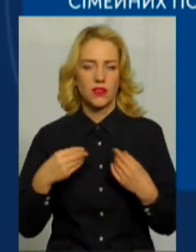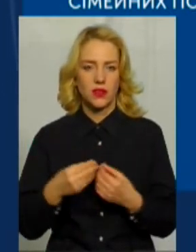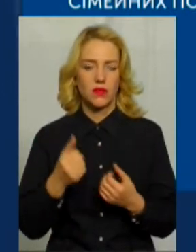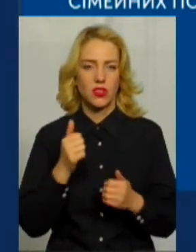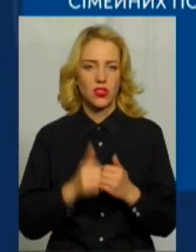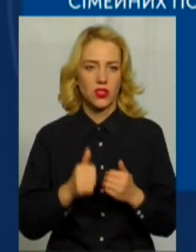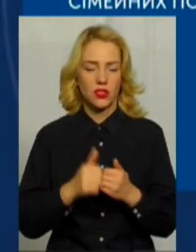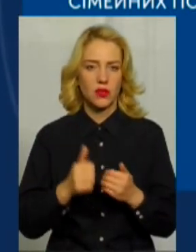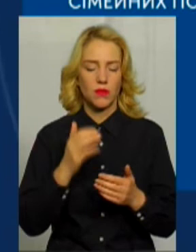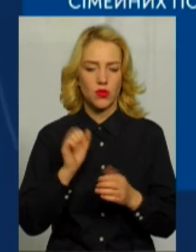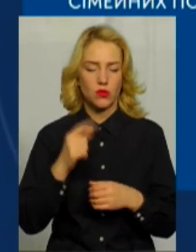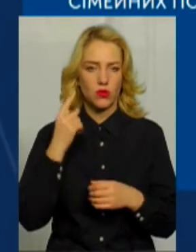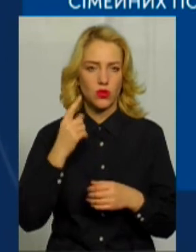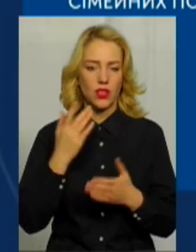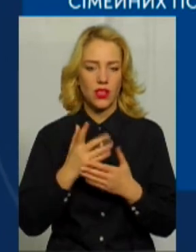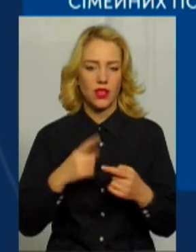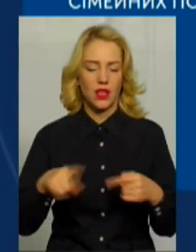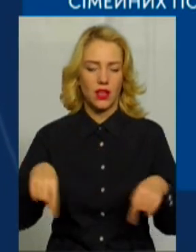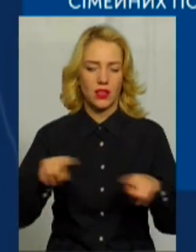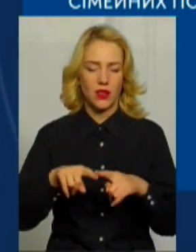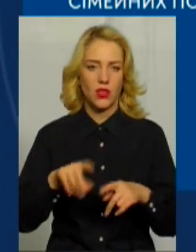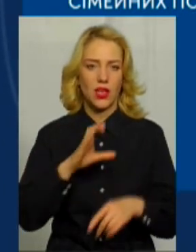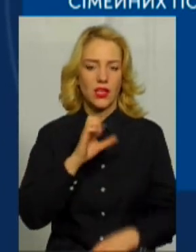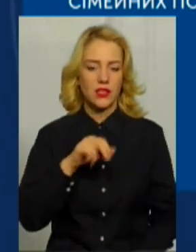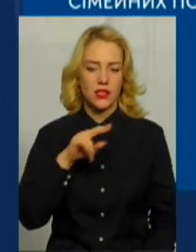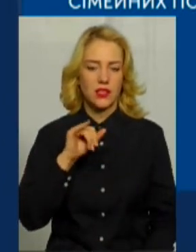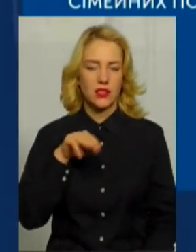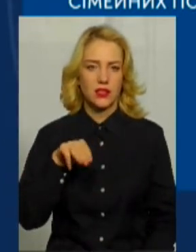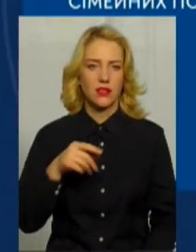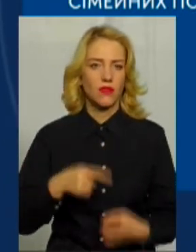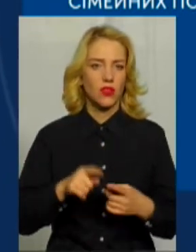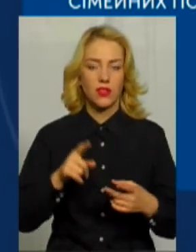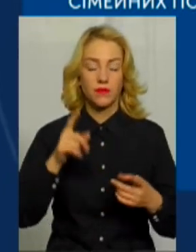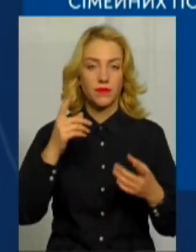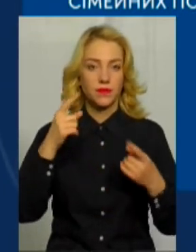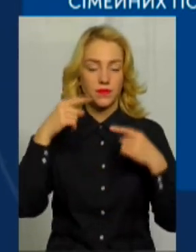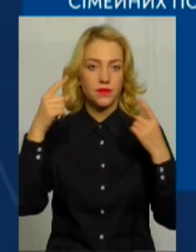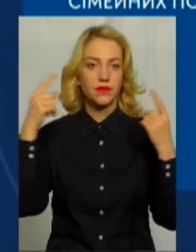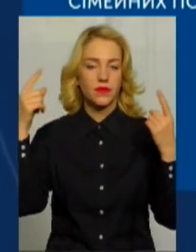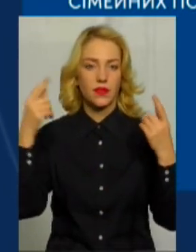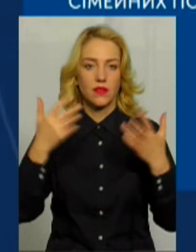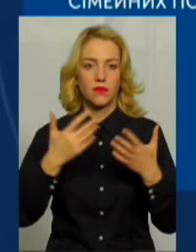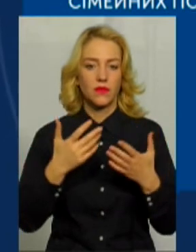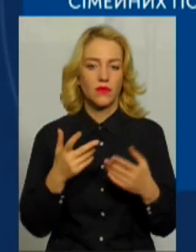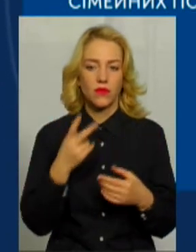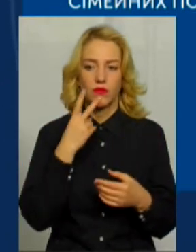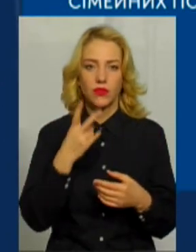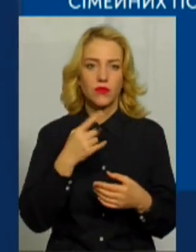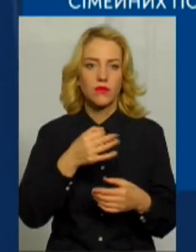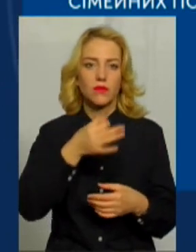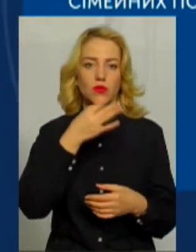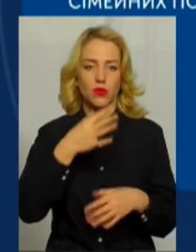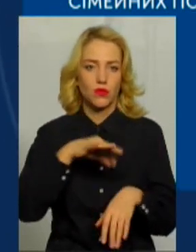категории людей, які називають садистами вулиці, вони одержиме садизмом. В них якась прямо патологічна пристрасть до